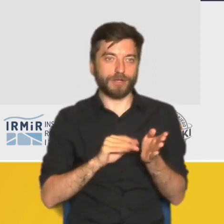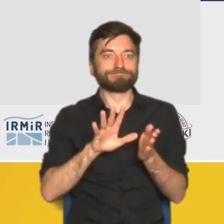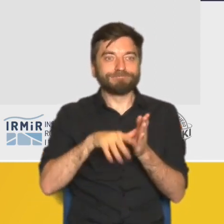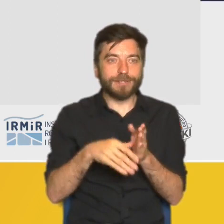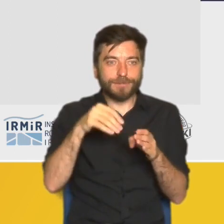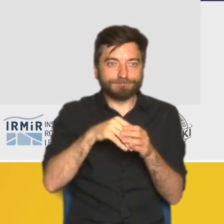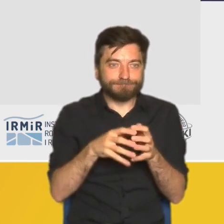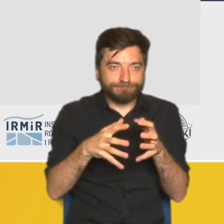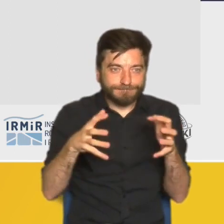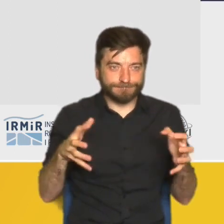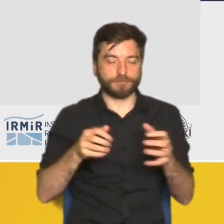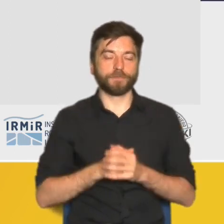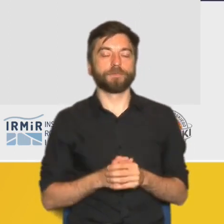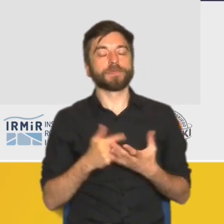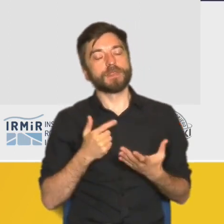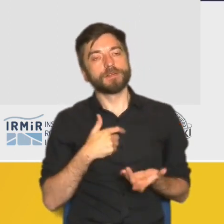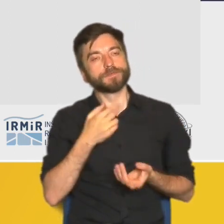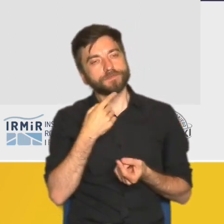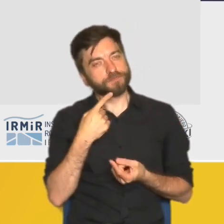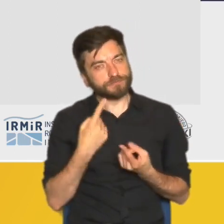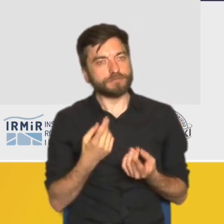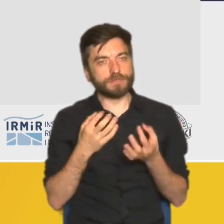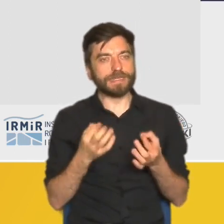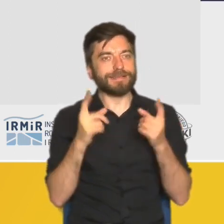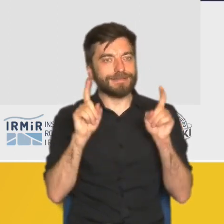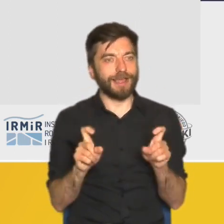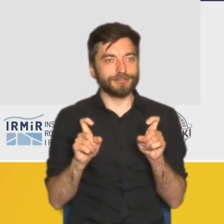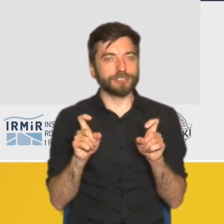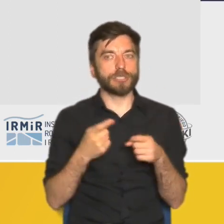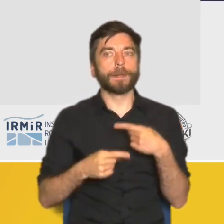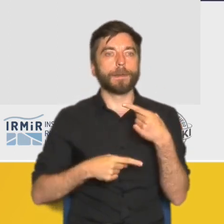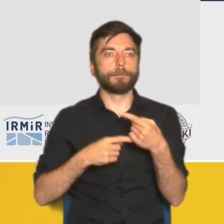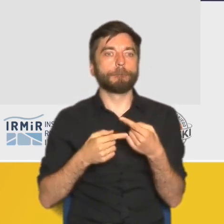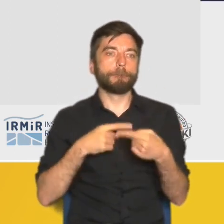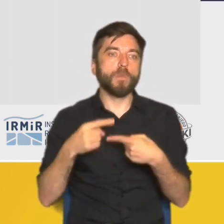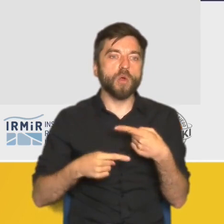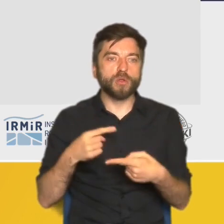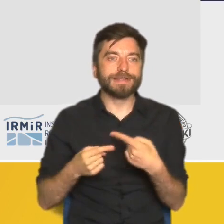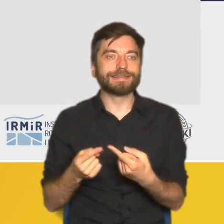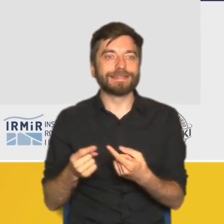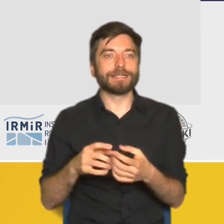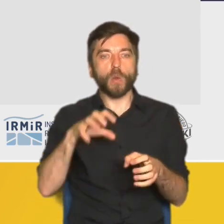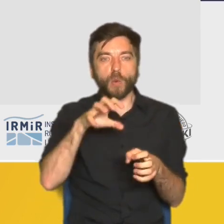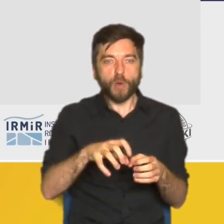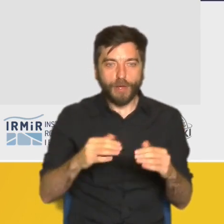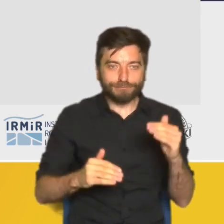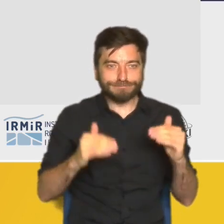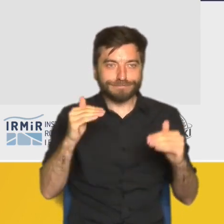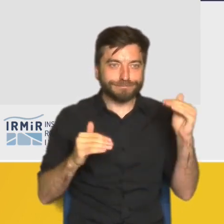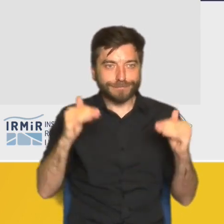Pozwolę sobie wyjść od pewnych procesów demograficznych,